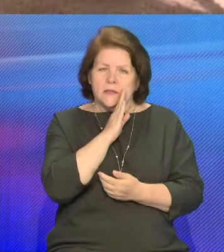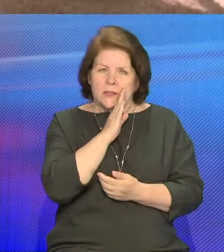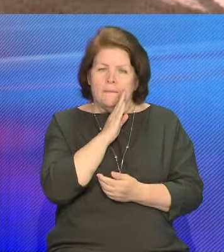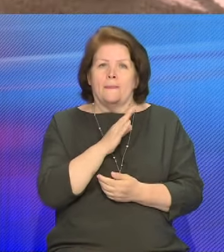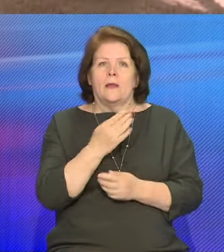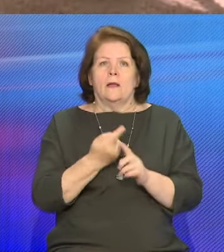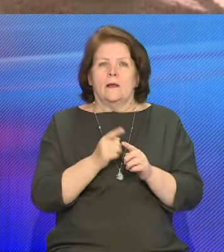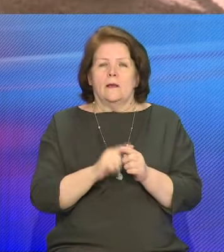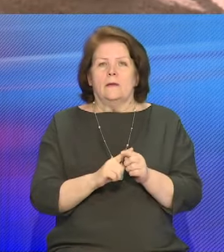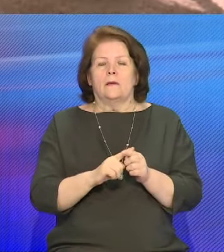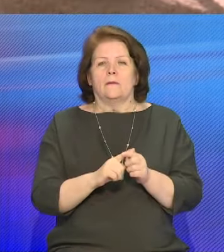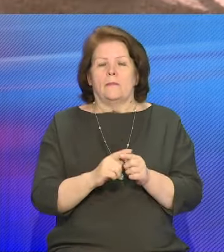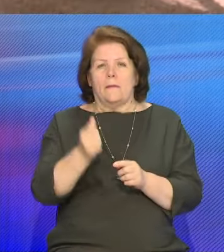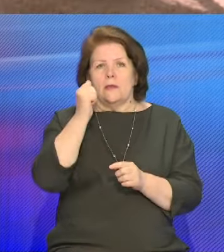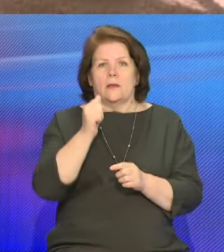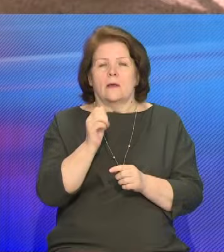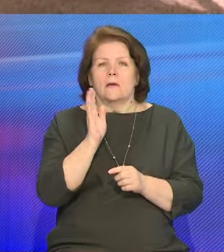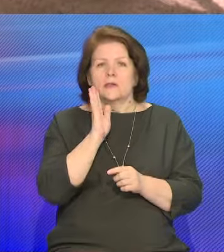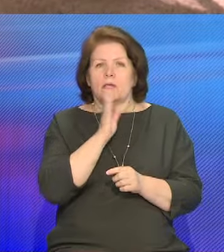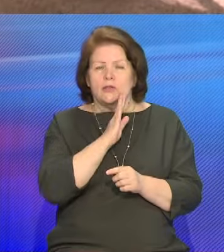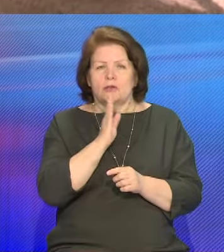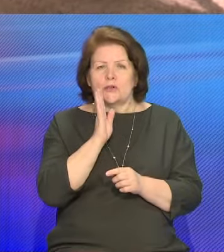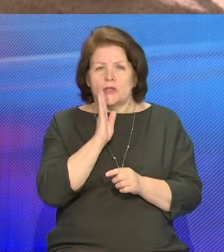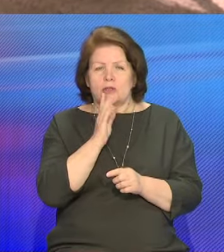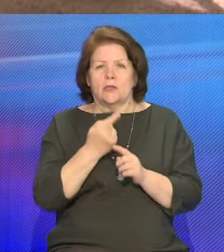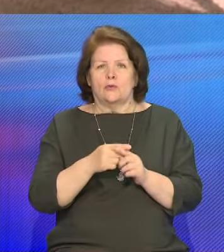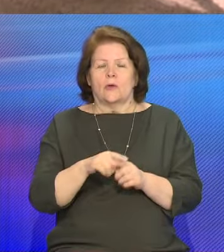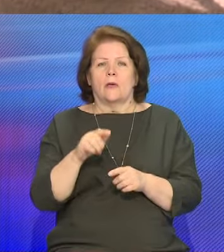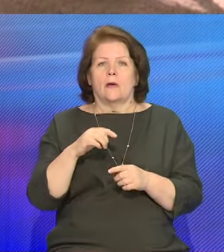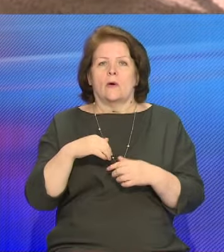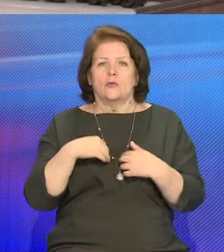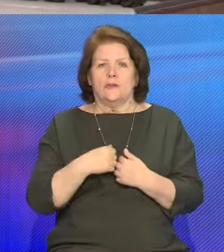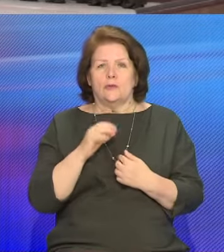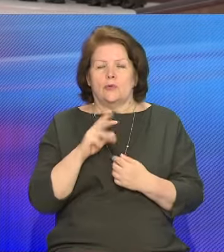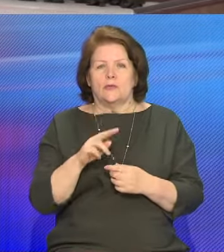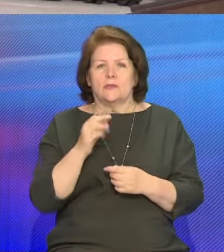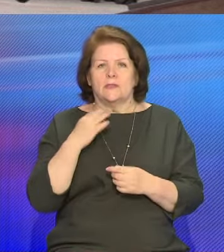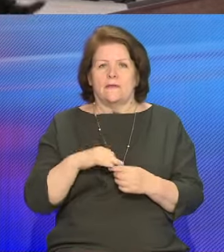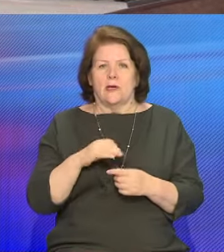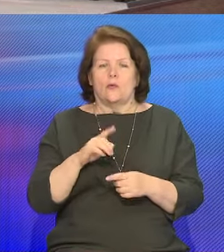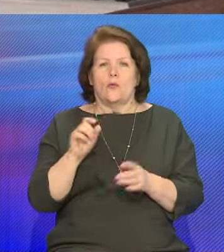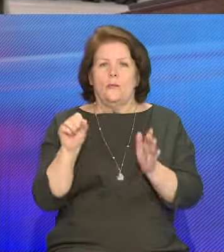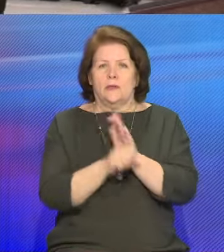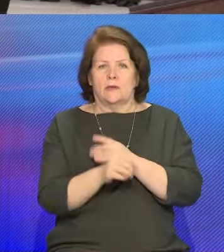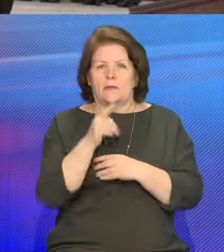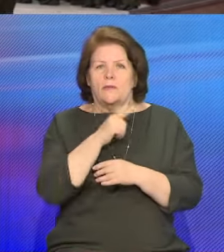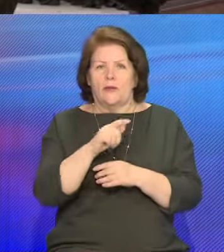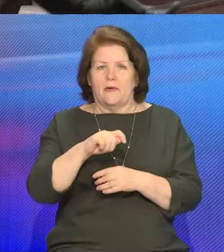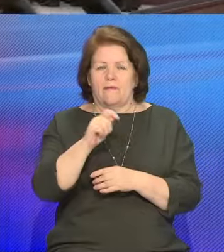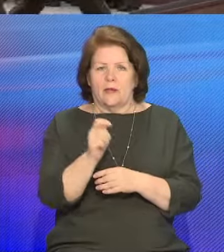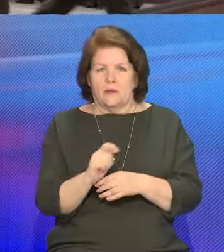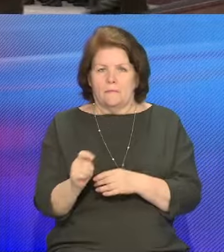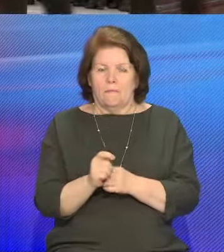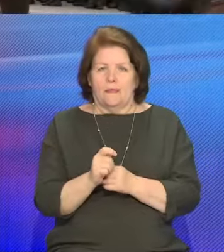сынам, что склали головы за свободу и незалежность родной земли. У подножия памятные плиты с именами сотни